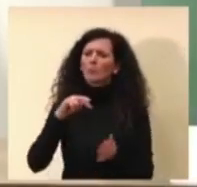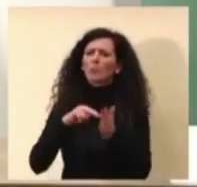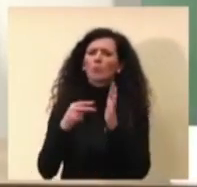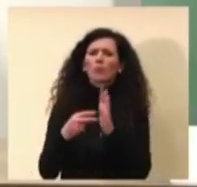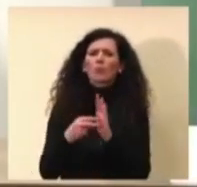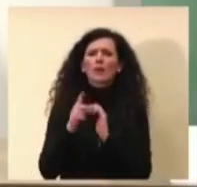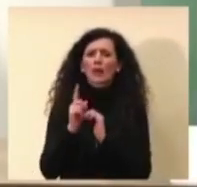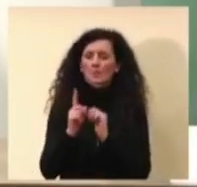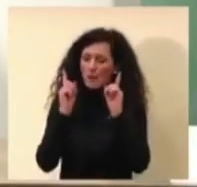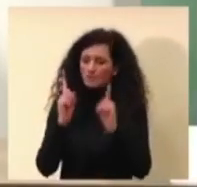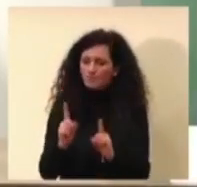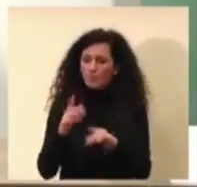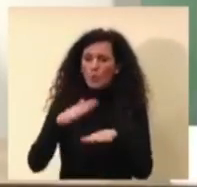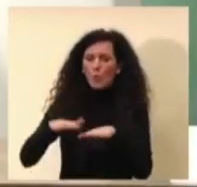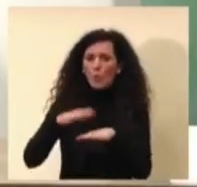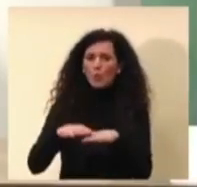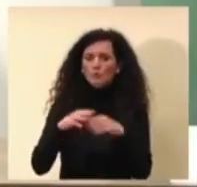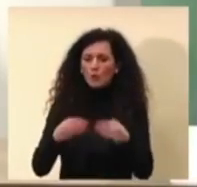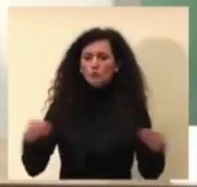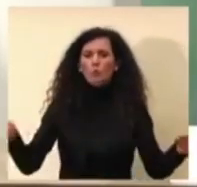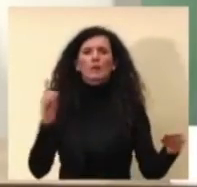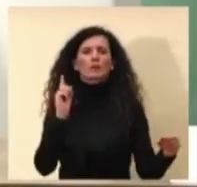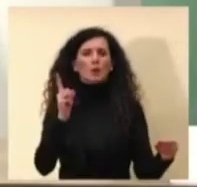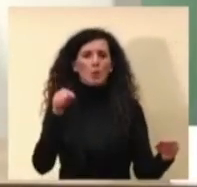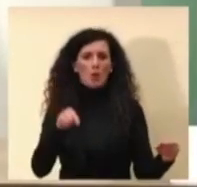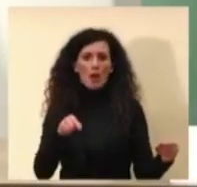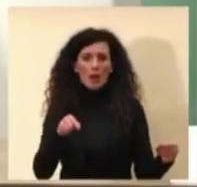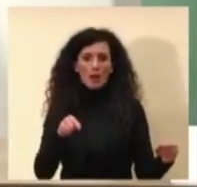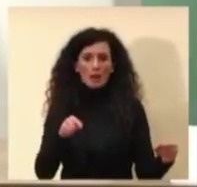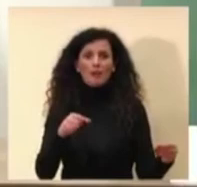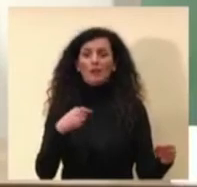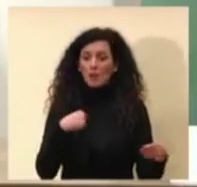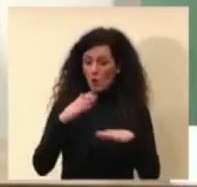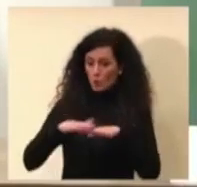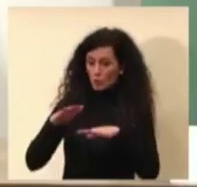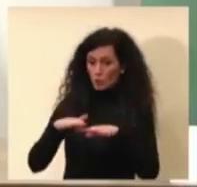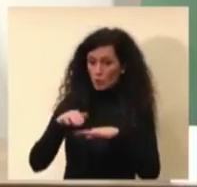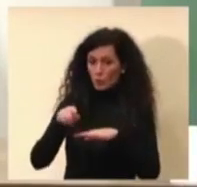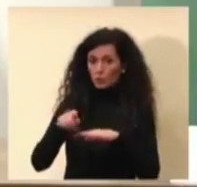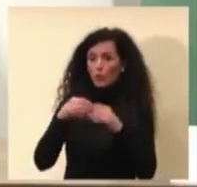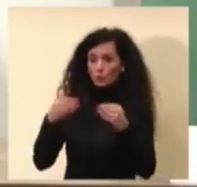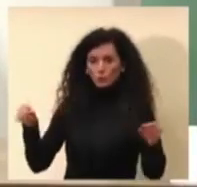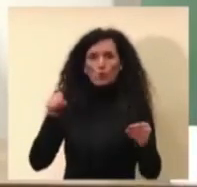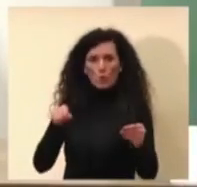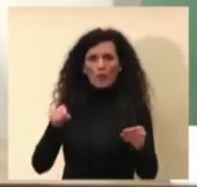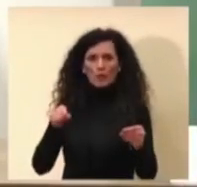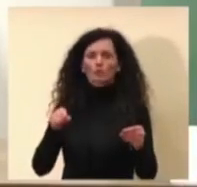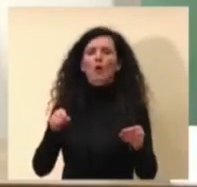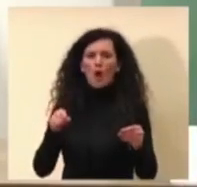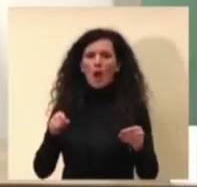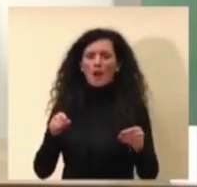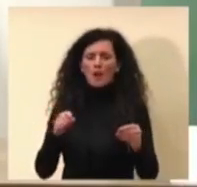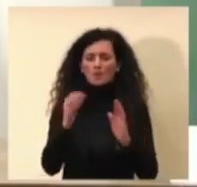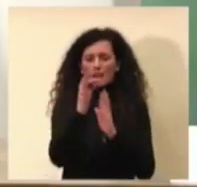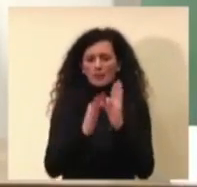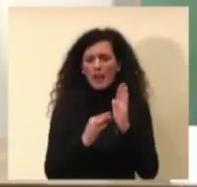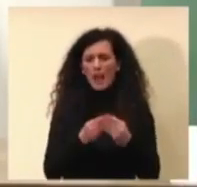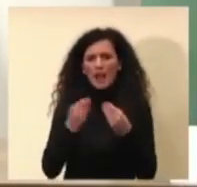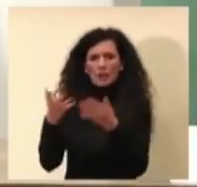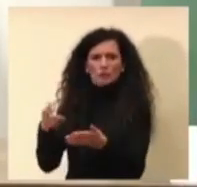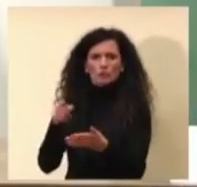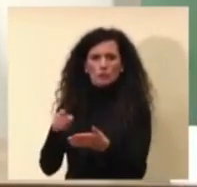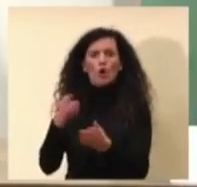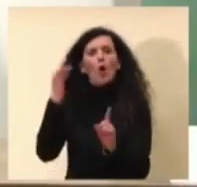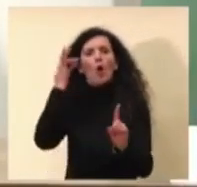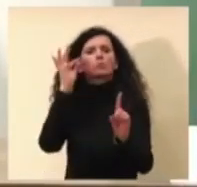finalità degli strumenti che andiamo a utilizzare in base alla tipologia di strumento ovviamente il dato viene collocato e viene letto la finalità di questo